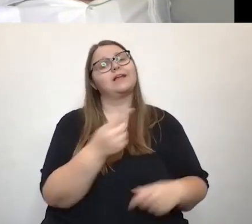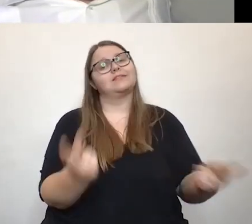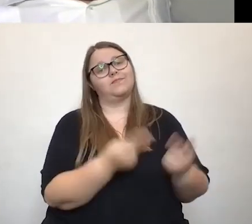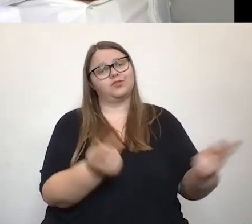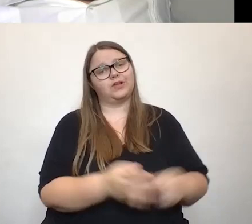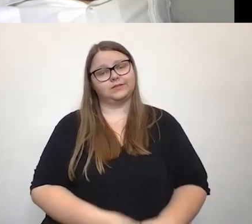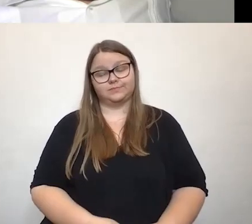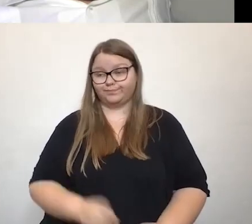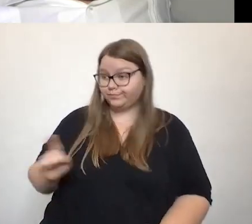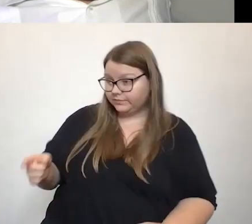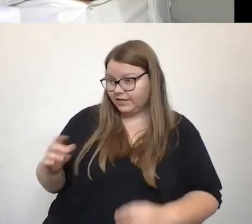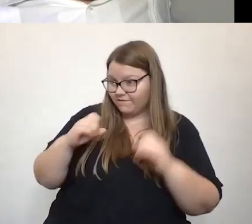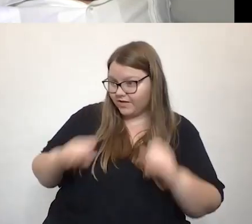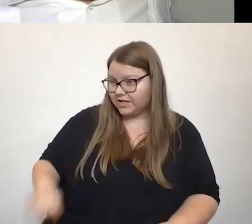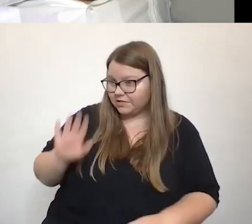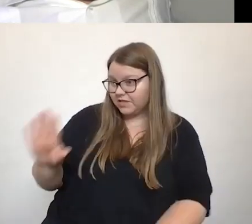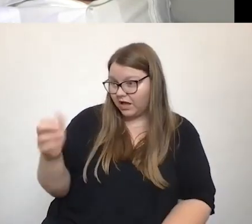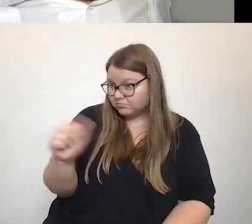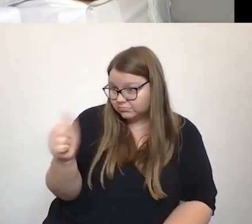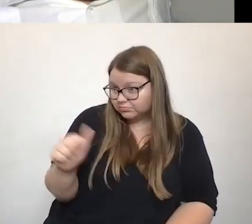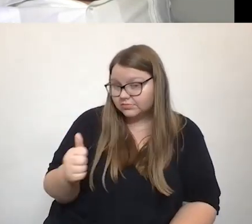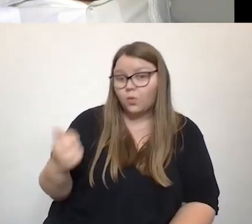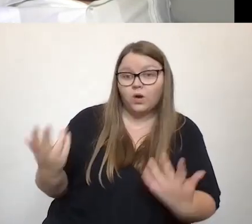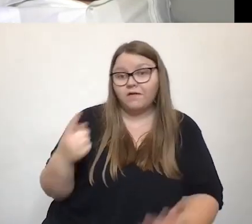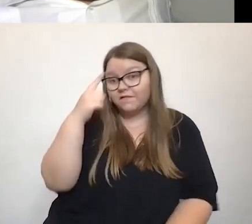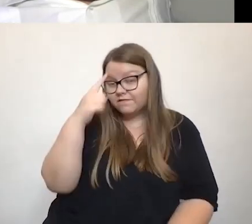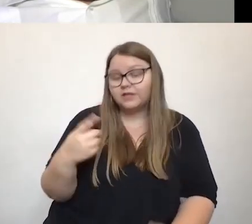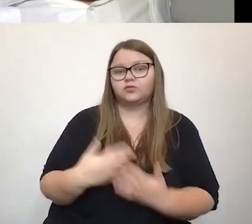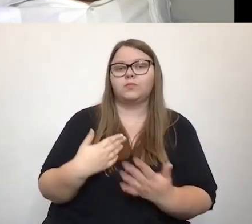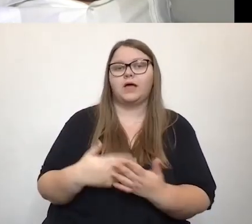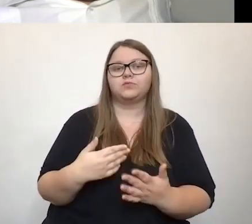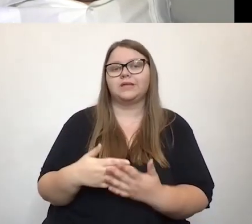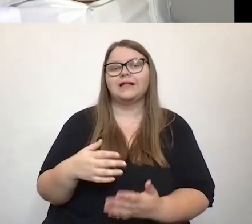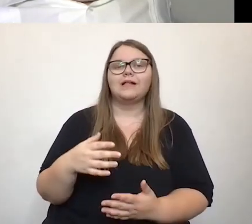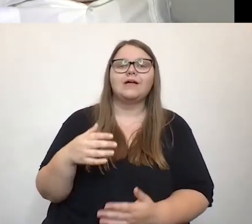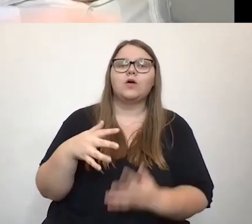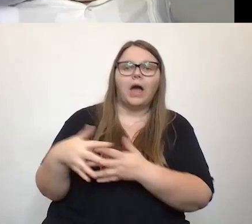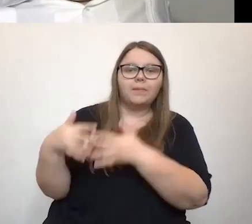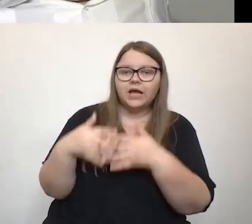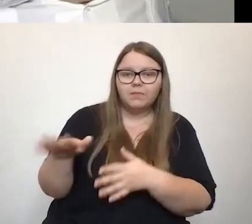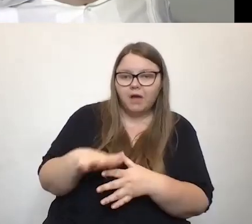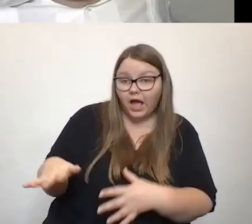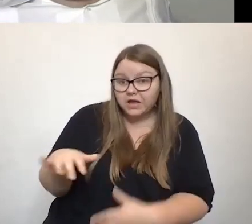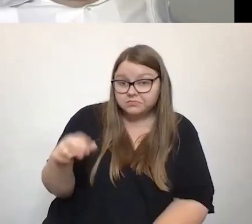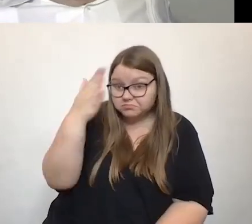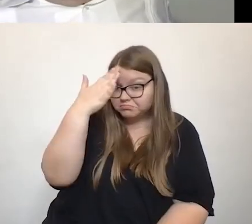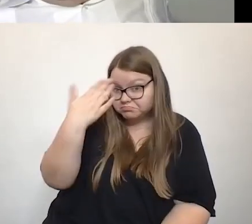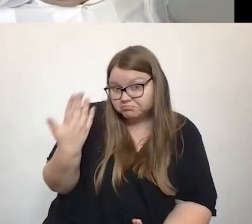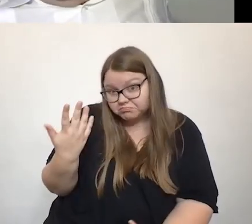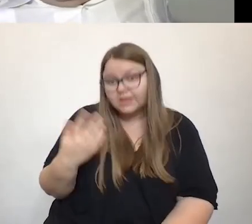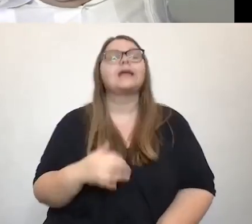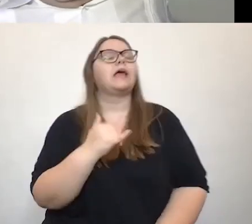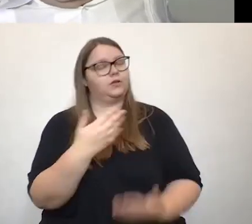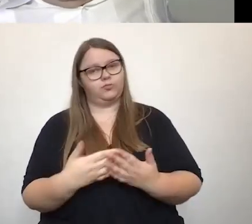Verena, was ist da deine Einschätzung? Insbesondere mich, mich würde interessieren, hast du Kenntnisse auch über den angelsächsischen Bereich, also USA? Also ja, man merkt schon zum Beispiel im